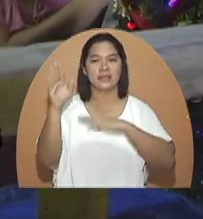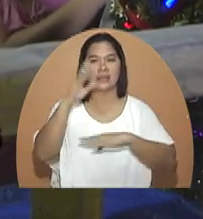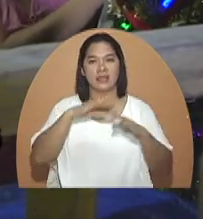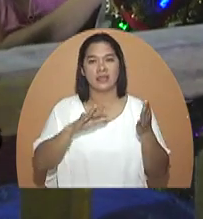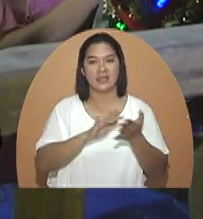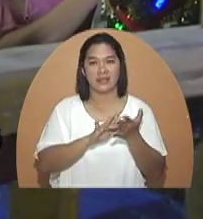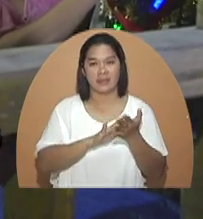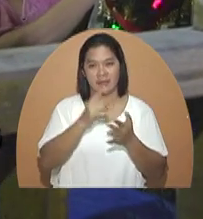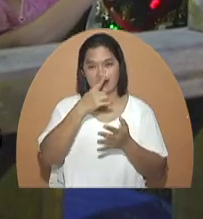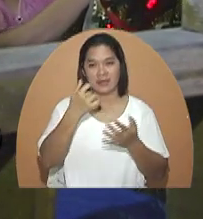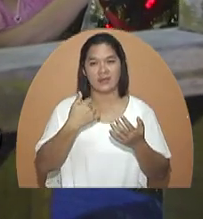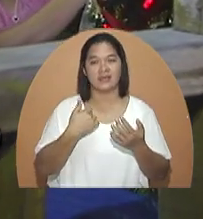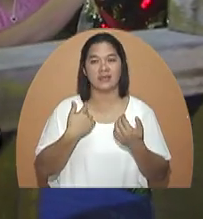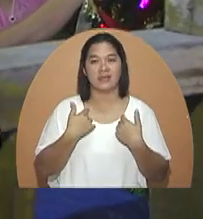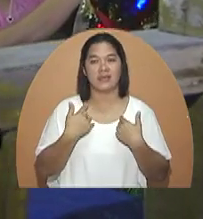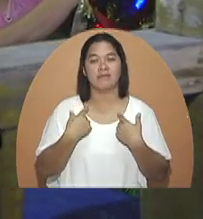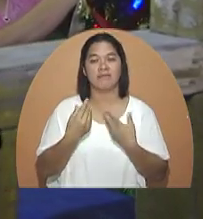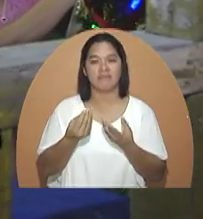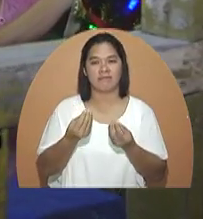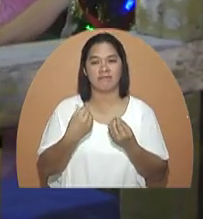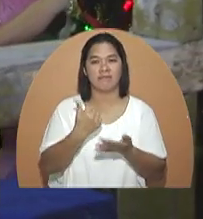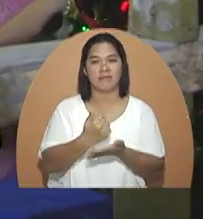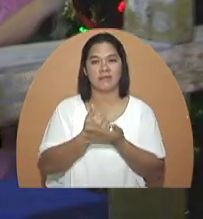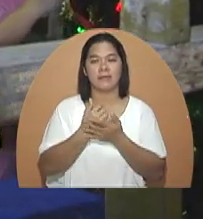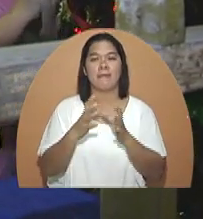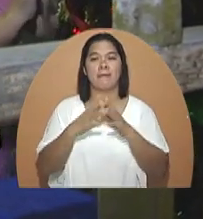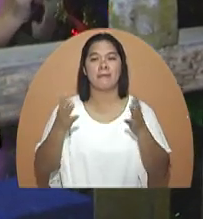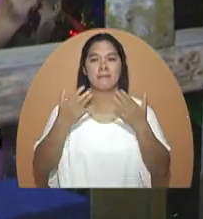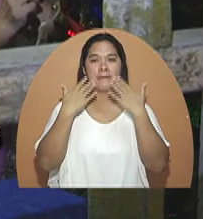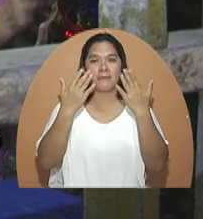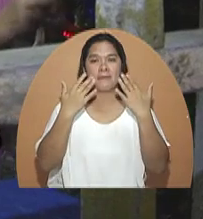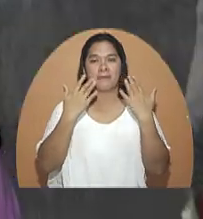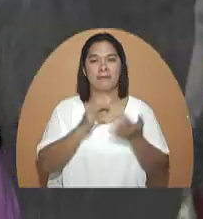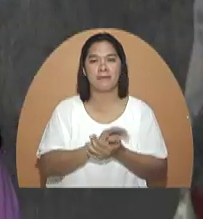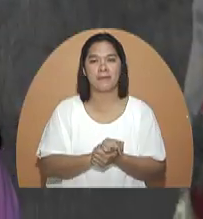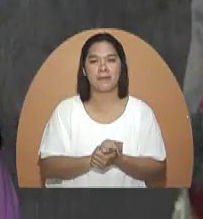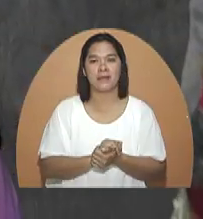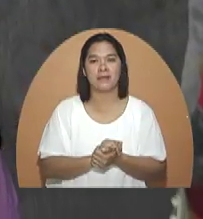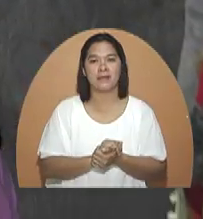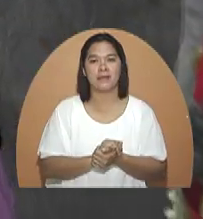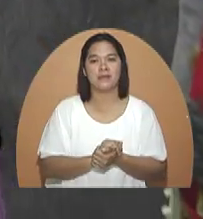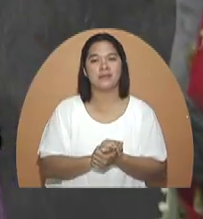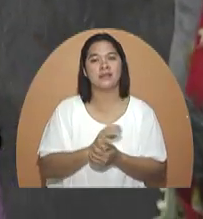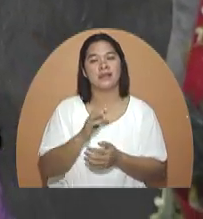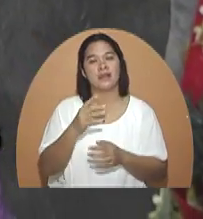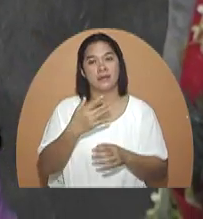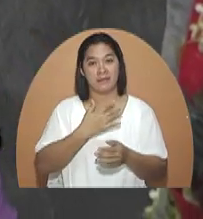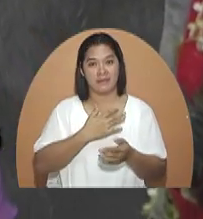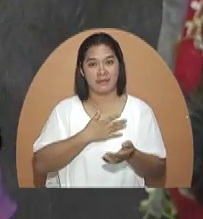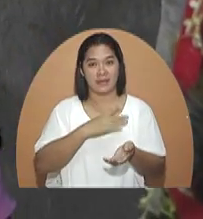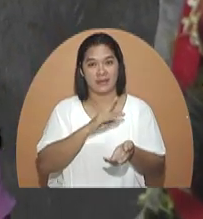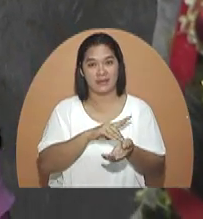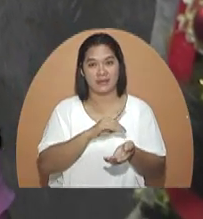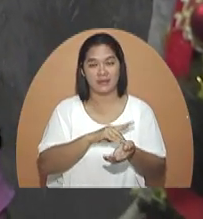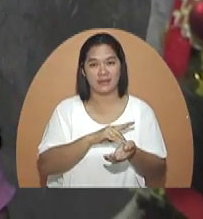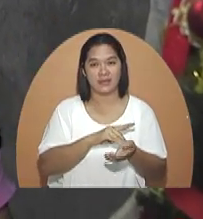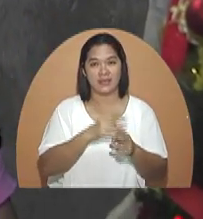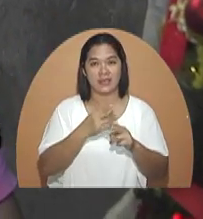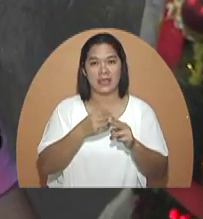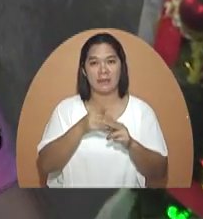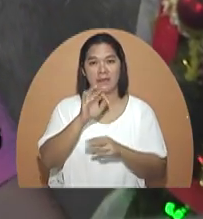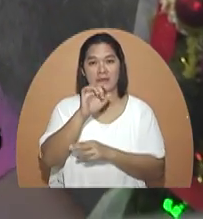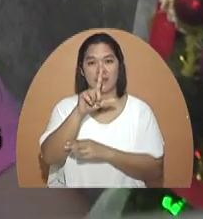nga sa gamot ko dahil nandyan na po kayong tumulong sa akin. Maraming salamat po. At sa iba pa, yung mga doktor ko. Dr.